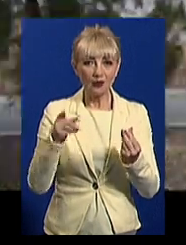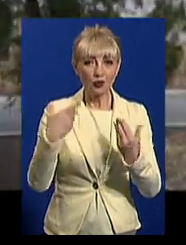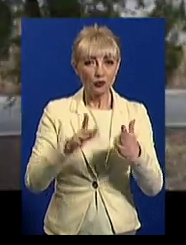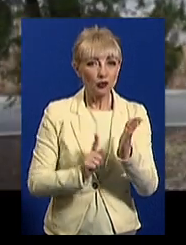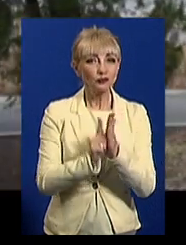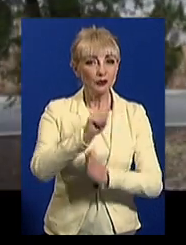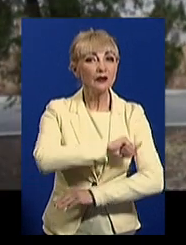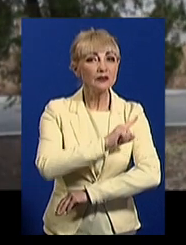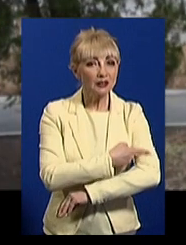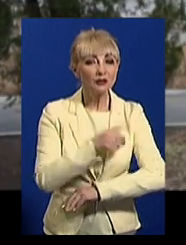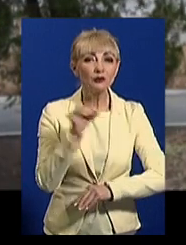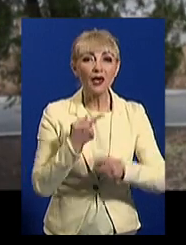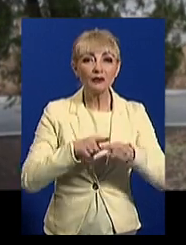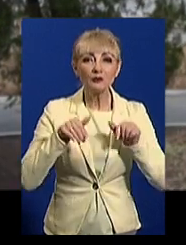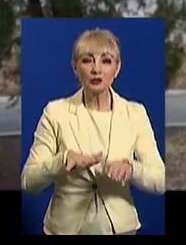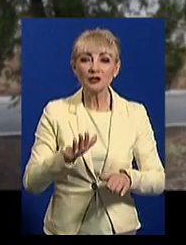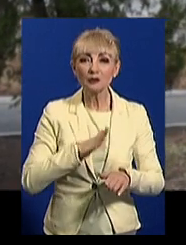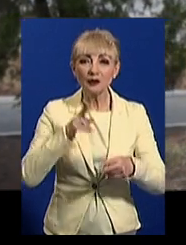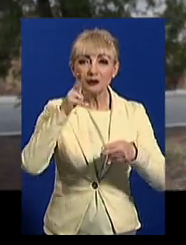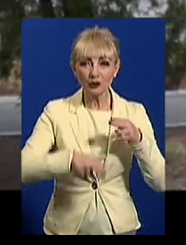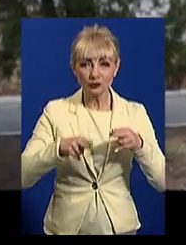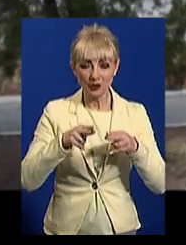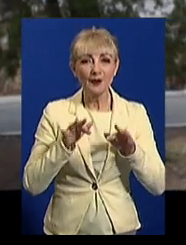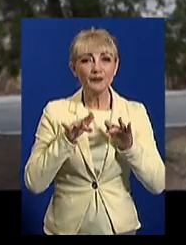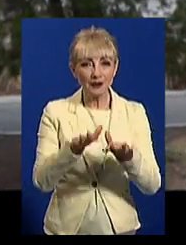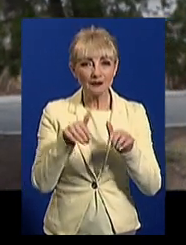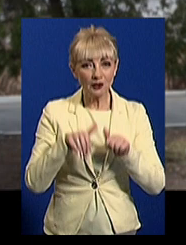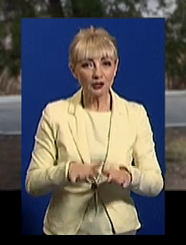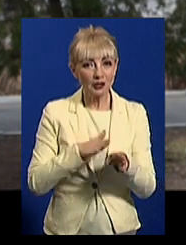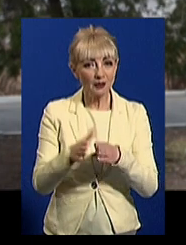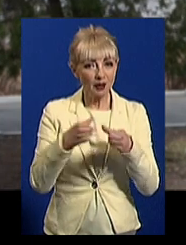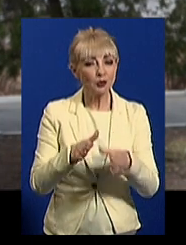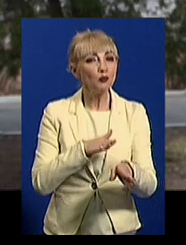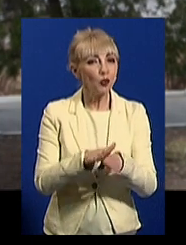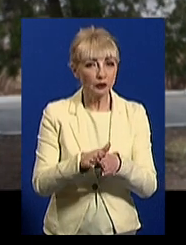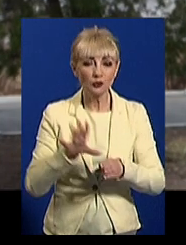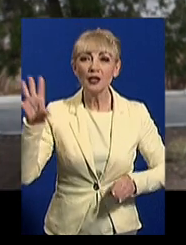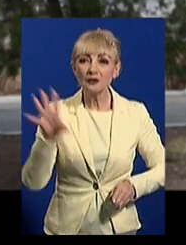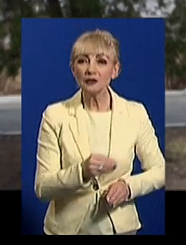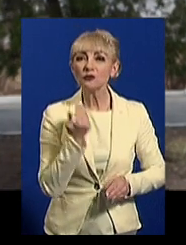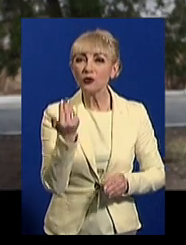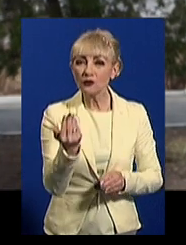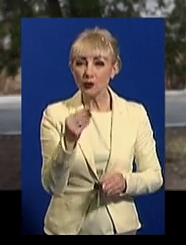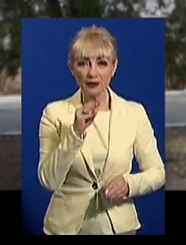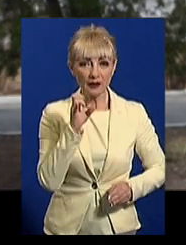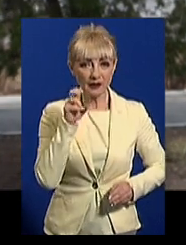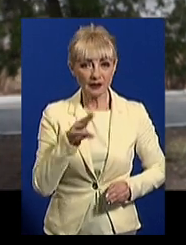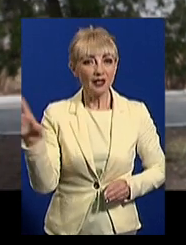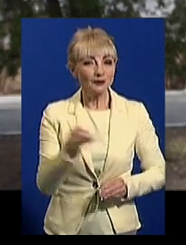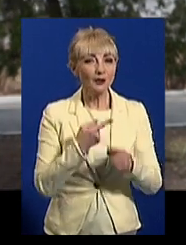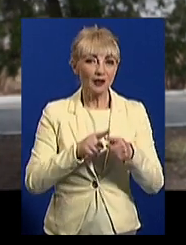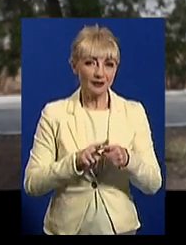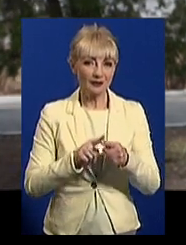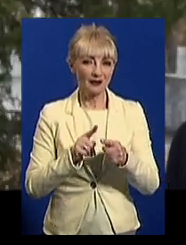силу. Цим рішенням було зупинено дію рішення виконавчого комітету повністю, тобто всього його тексту. Оці всі способи внесення